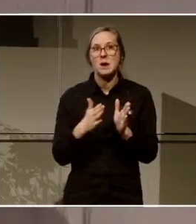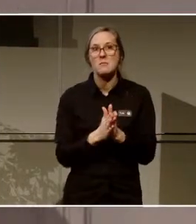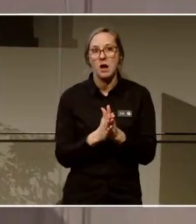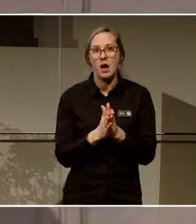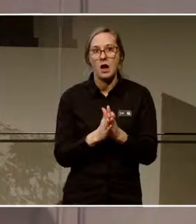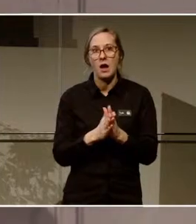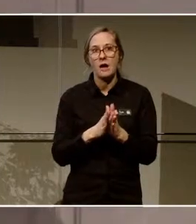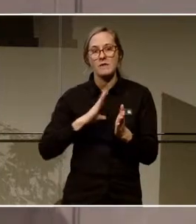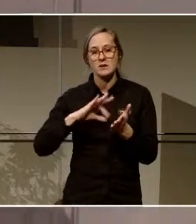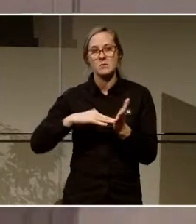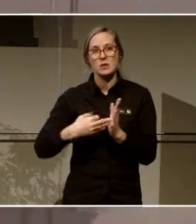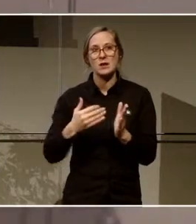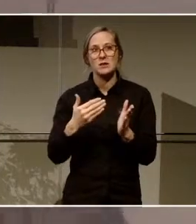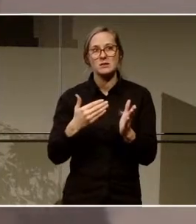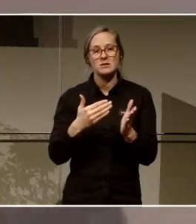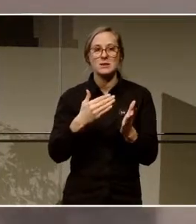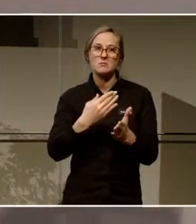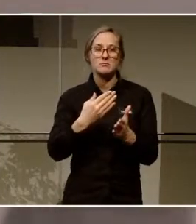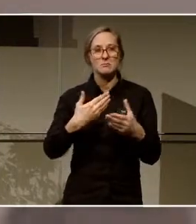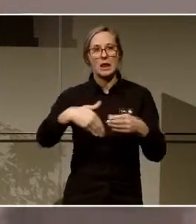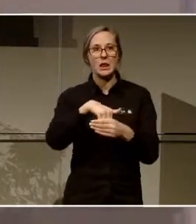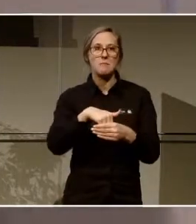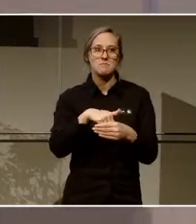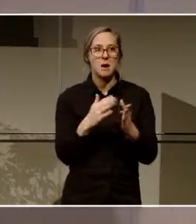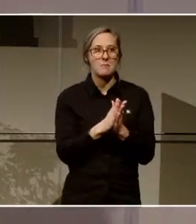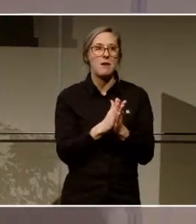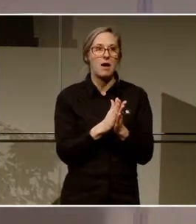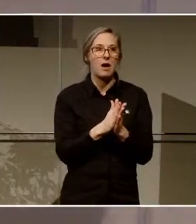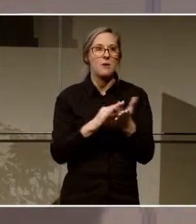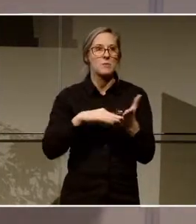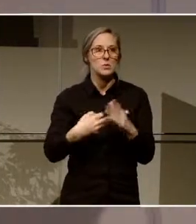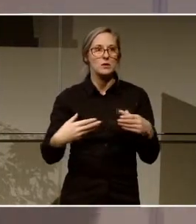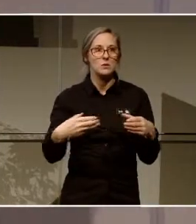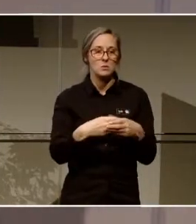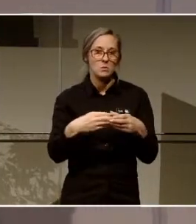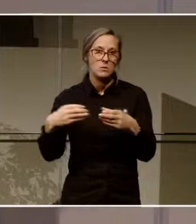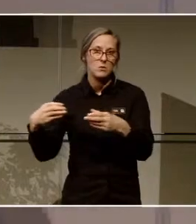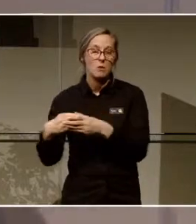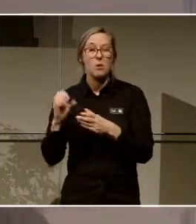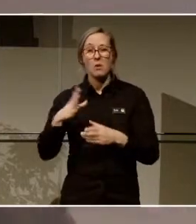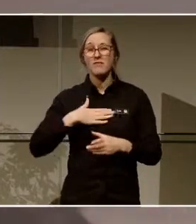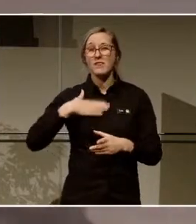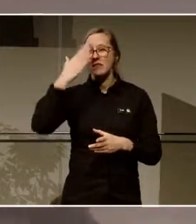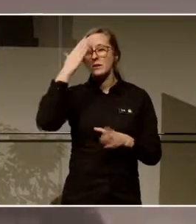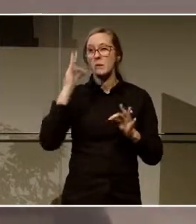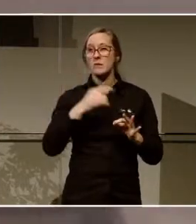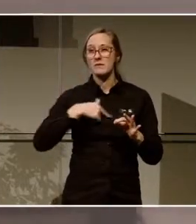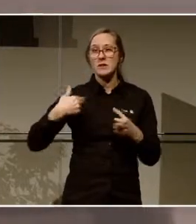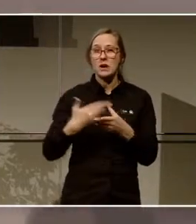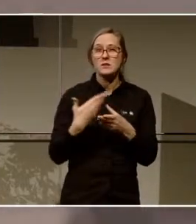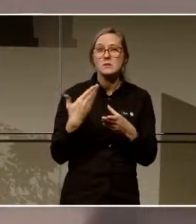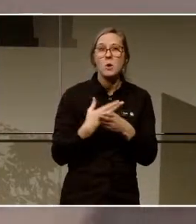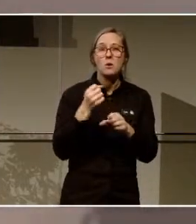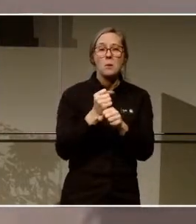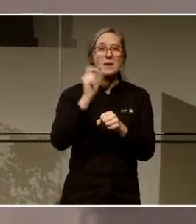projektmedlemmar som sitter med i båda grupperna. Vill man veta mer om hur man jobbar med digitalisering i Helsingborg så kan man gå in